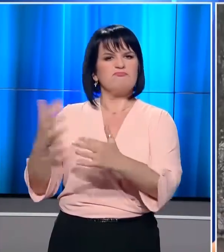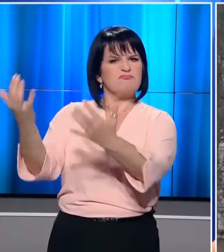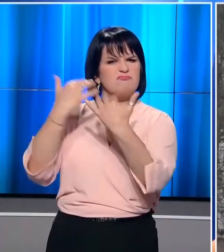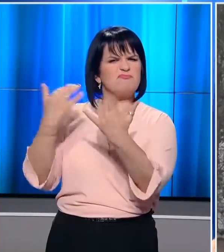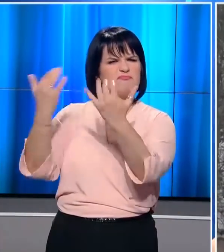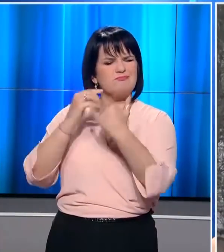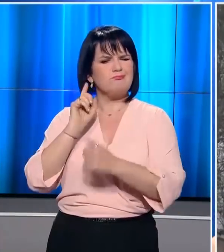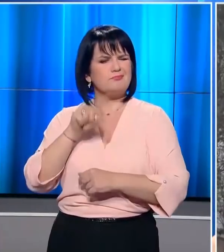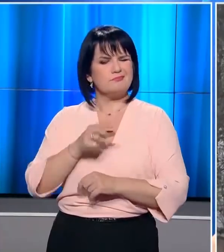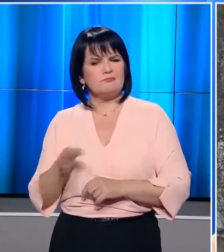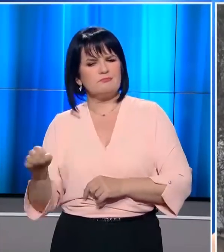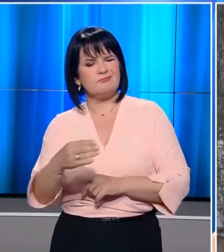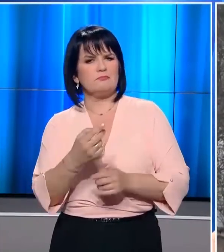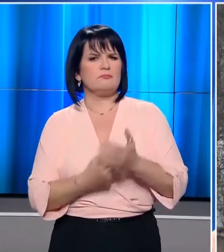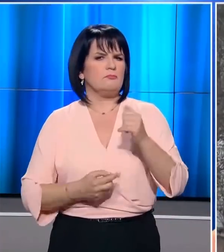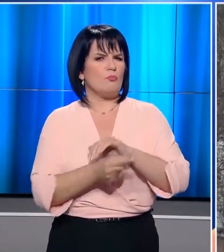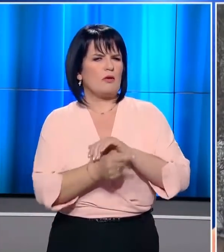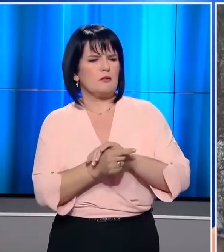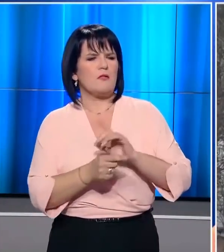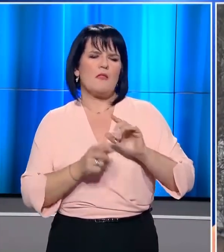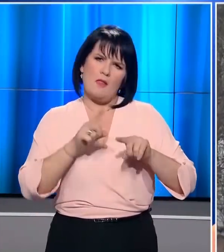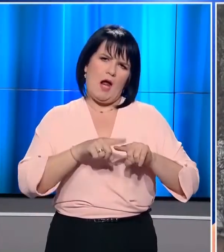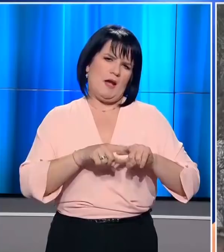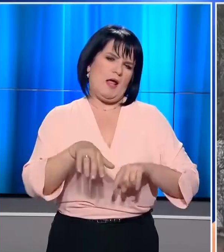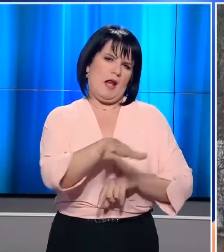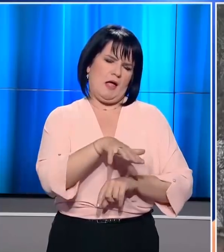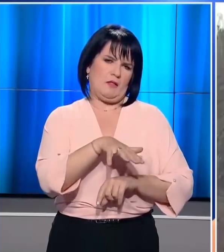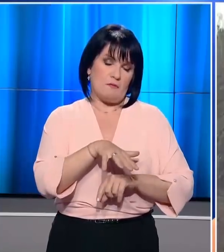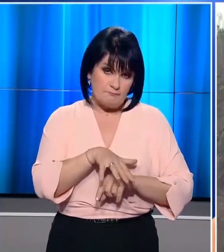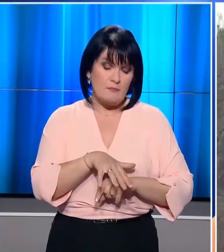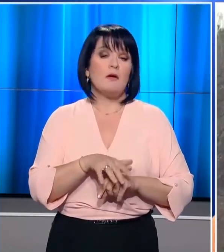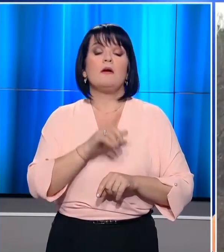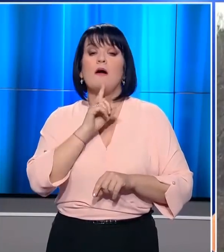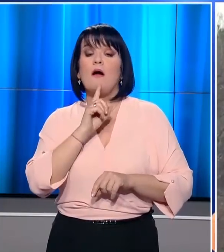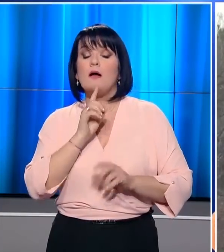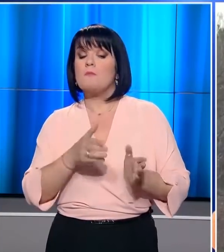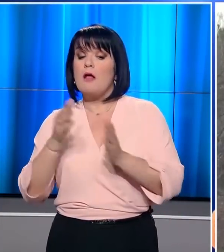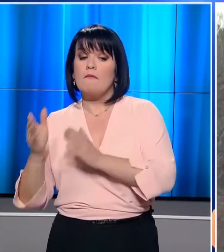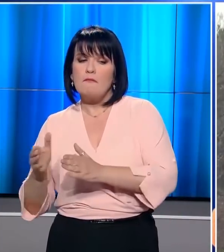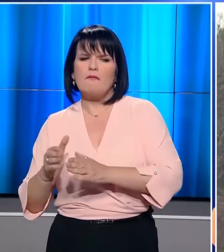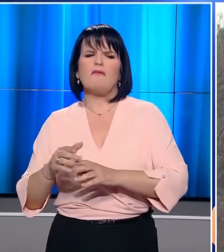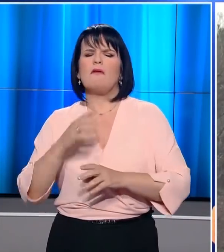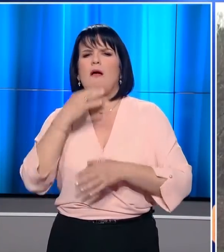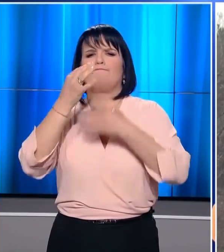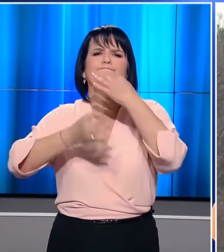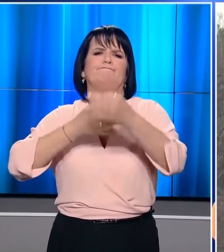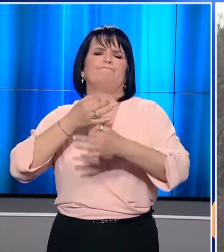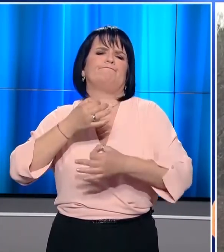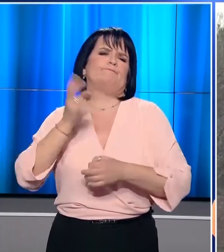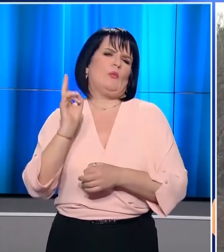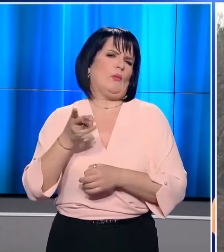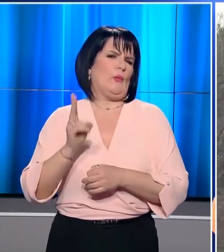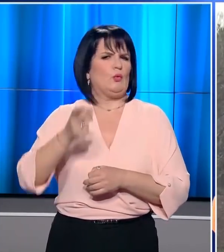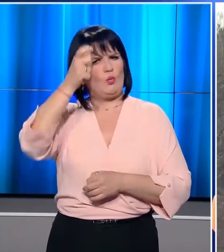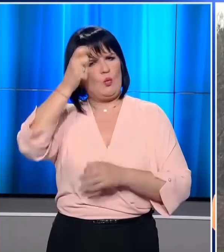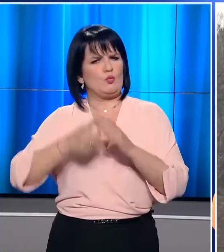καθημερινές απόπειρες μεταναστών να περάσουν παράνομα σε ελληνικό έδαφος. Την ίδια ώρα σε νέες εμπριστικές δηλώσεις προχωρά ο Τούρκος